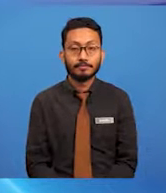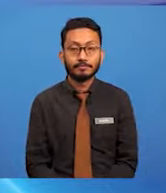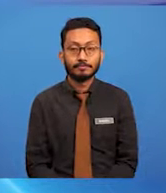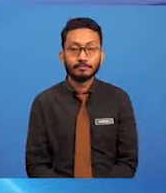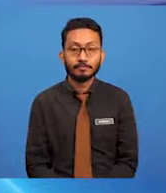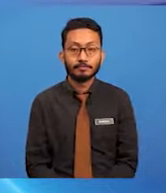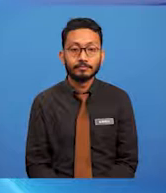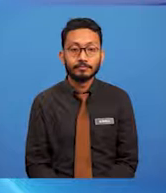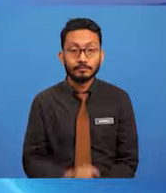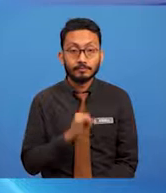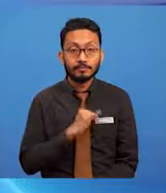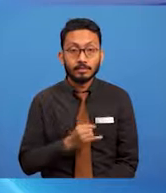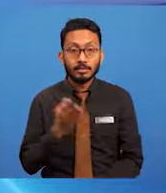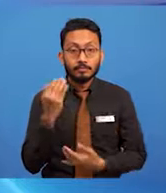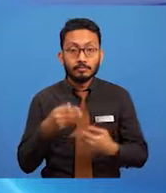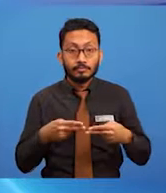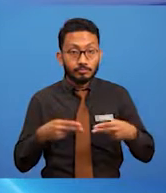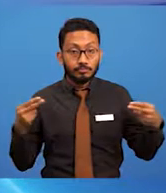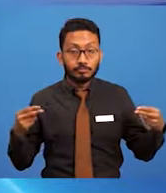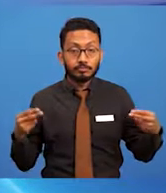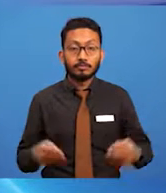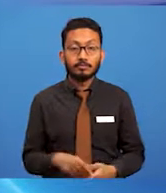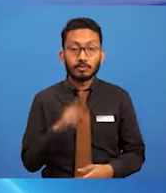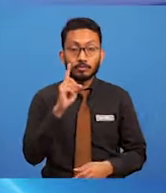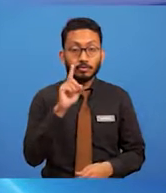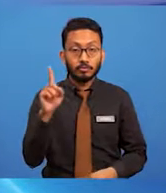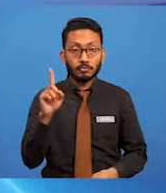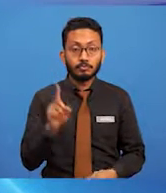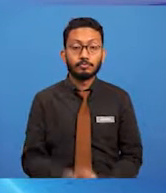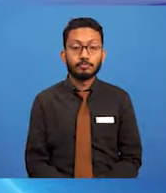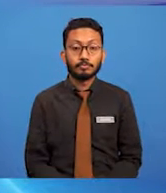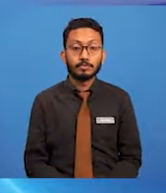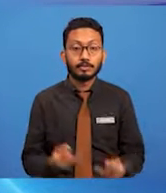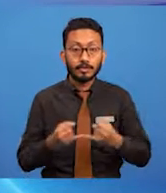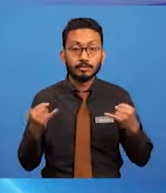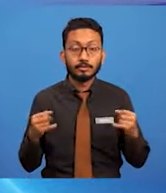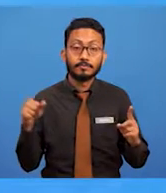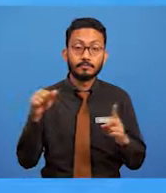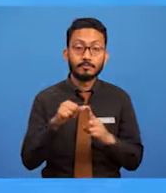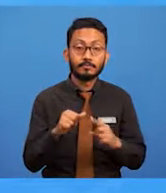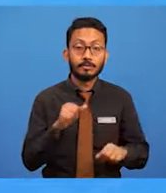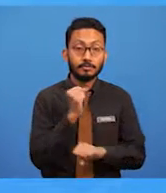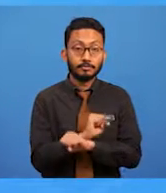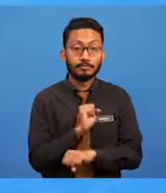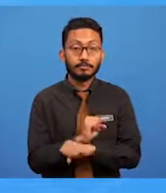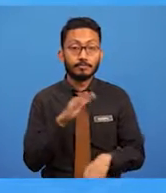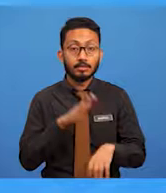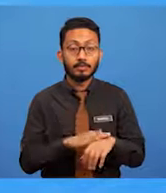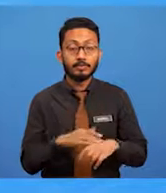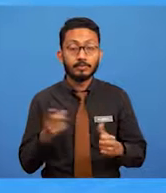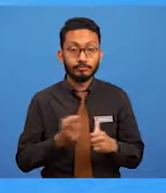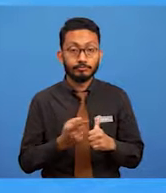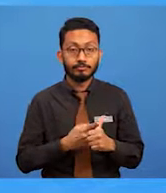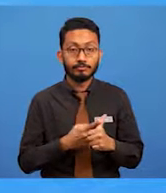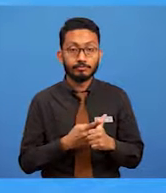guraikan secara ringkas satu persatu jenis arahan kerja di atas. Yang pertama adalah